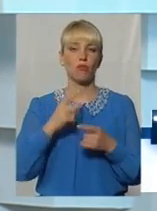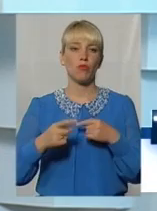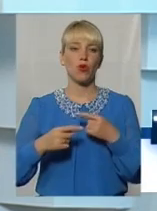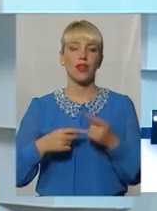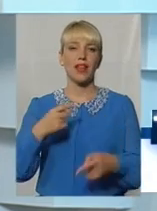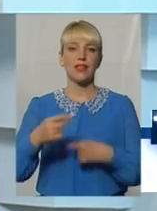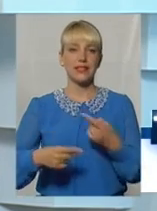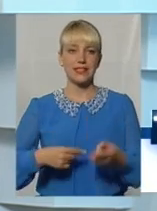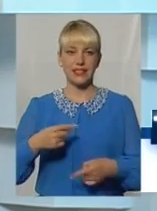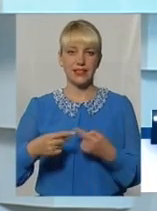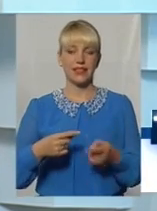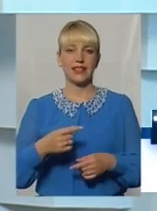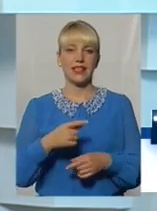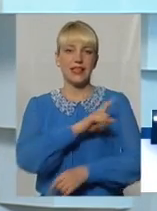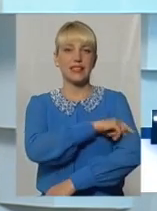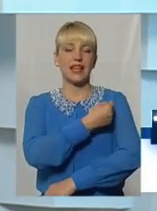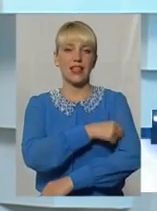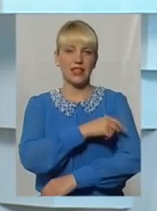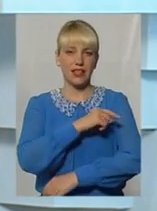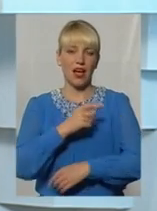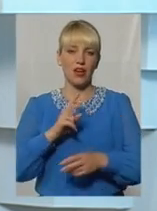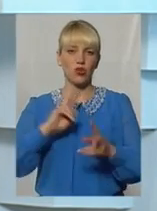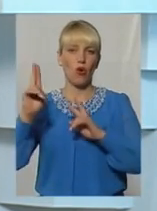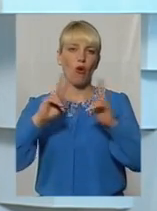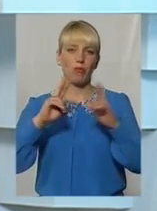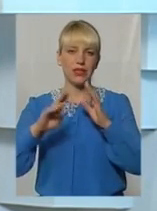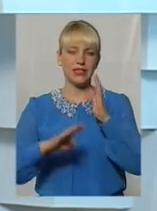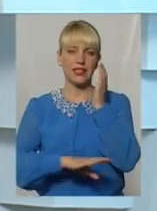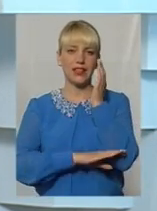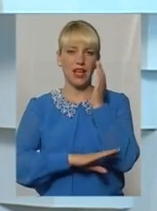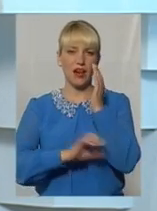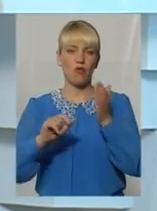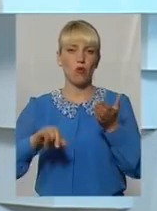санітарної обрізки дерев в місті Хмельницькому.